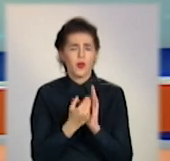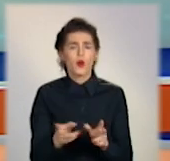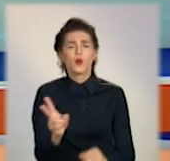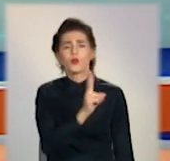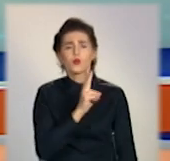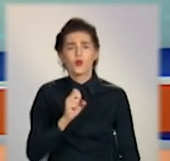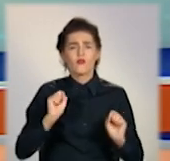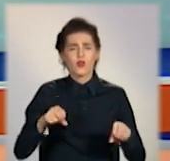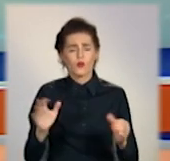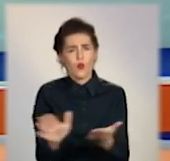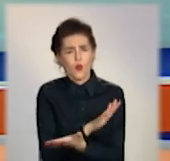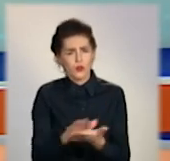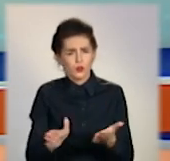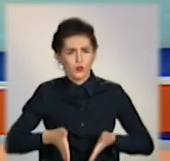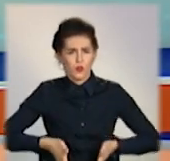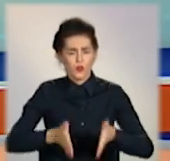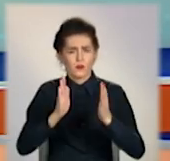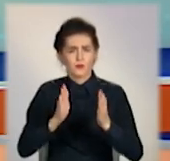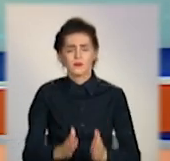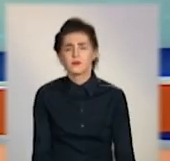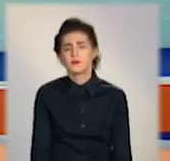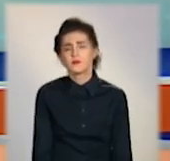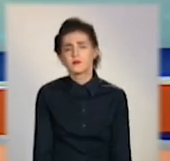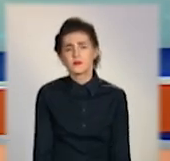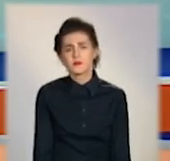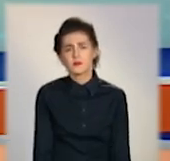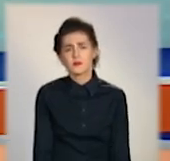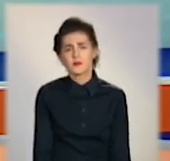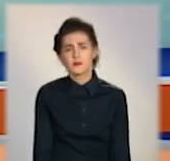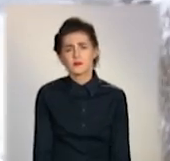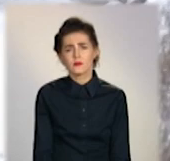повинен розчистити шлях, Максим Кондратенко розбирався.